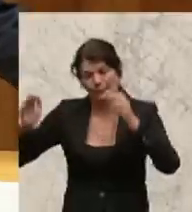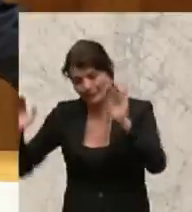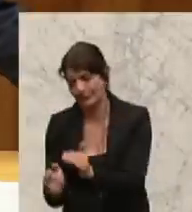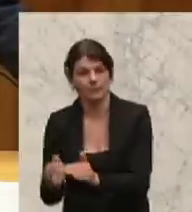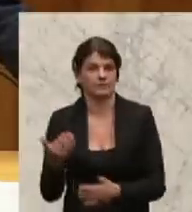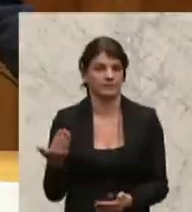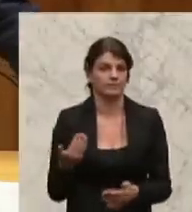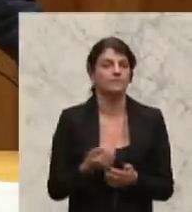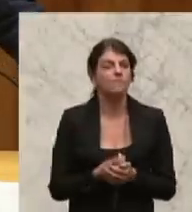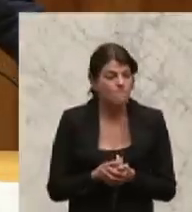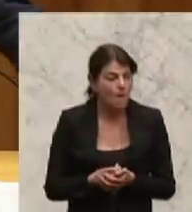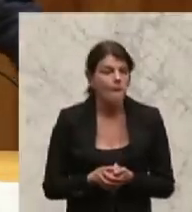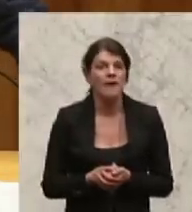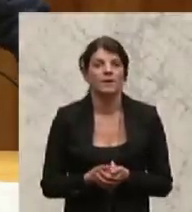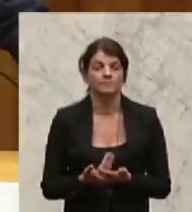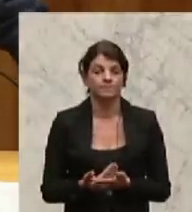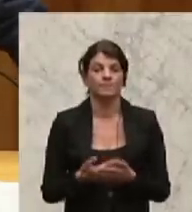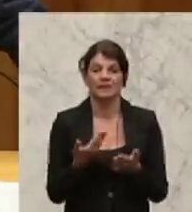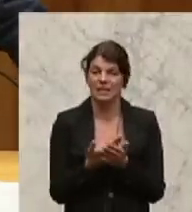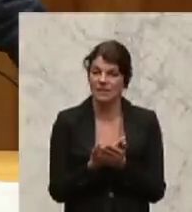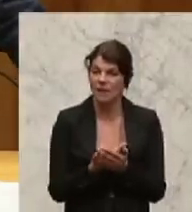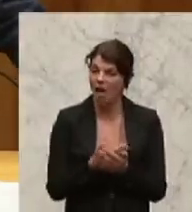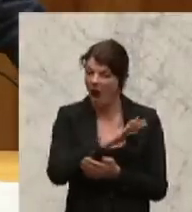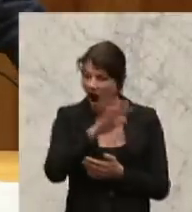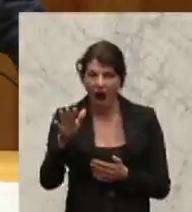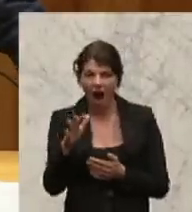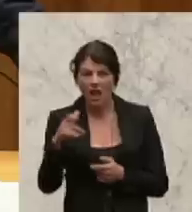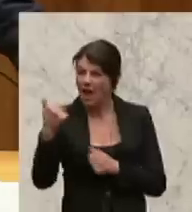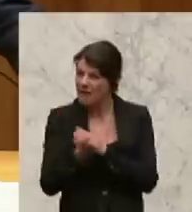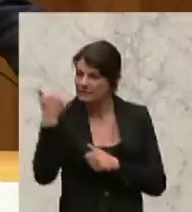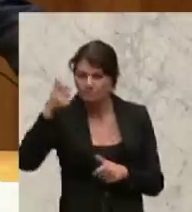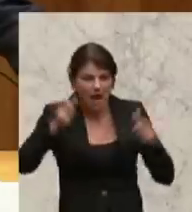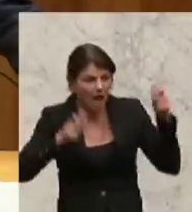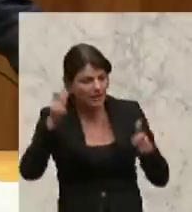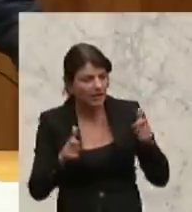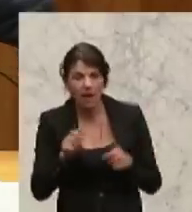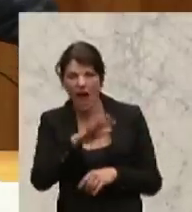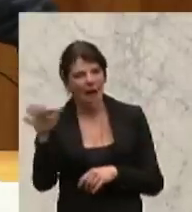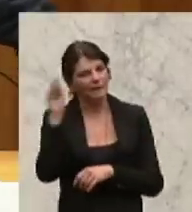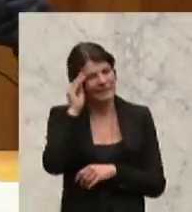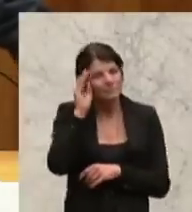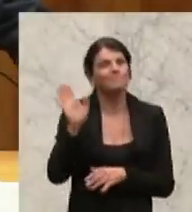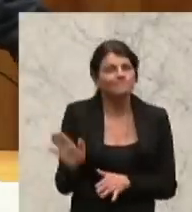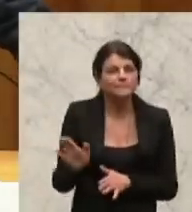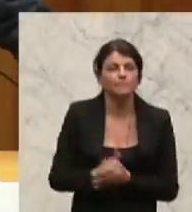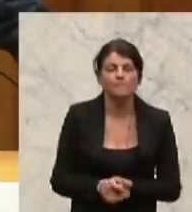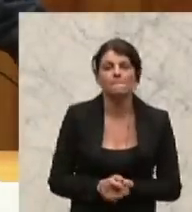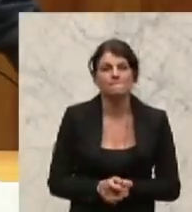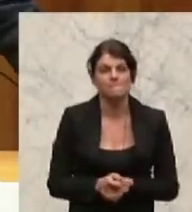dem Zusammenhang gehen alle Kommentatoren, aber vor allem alle Expertinnen und Experten davon aus, dass es